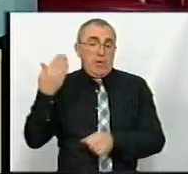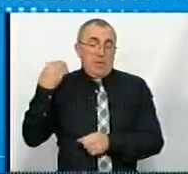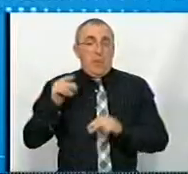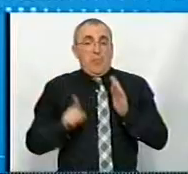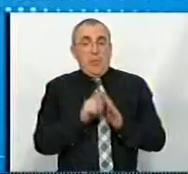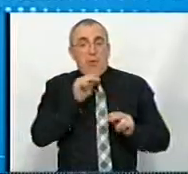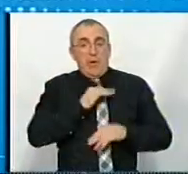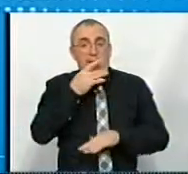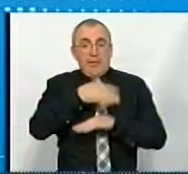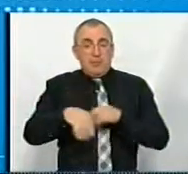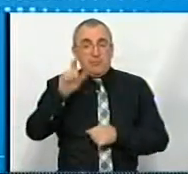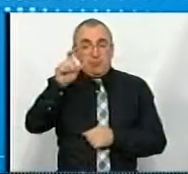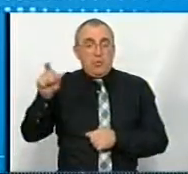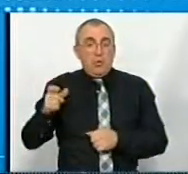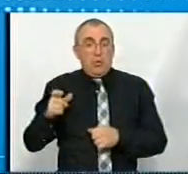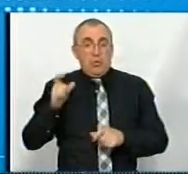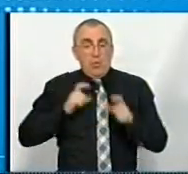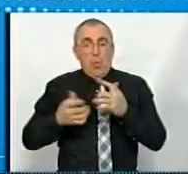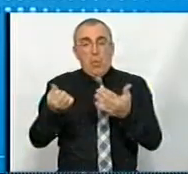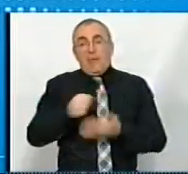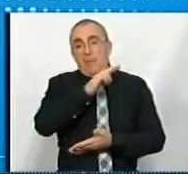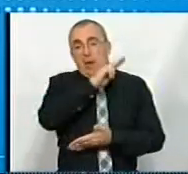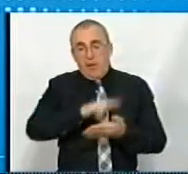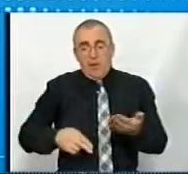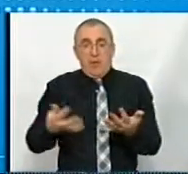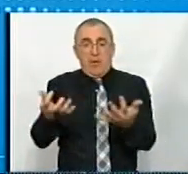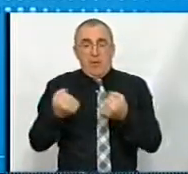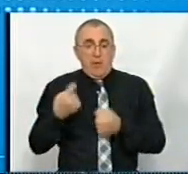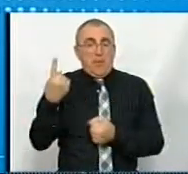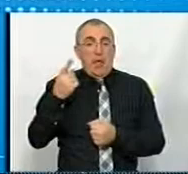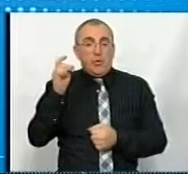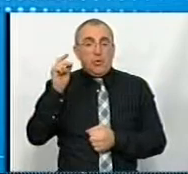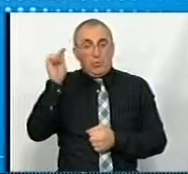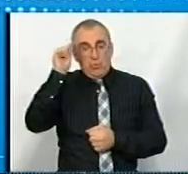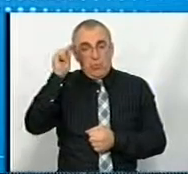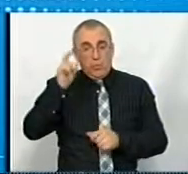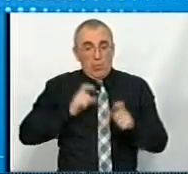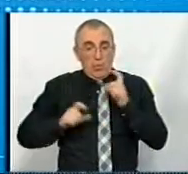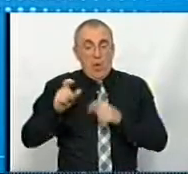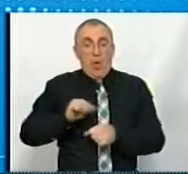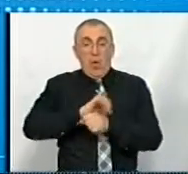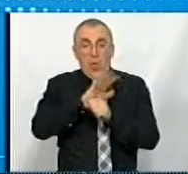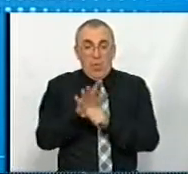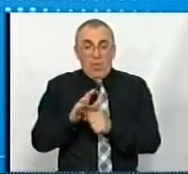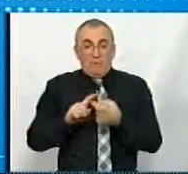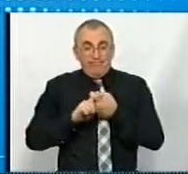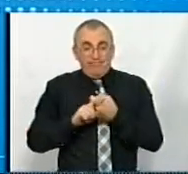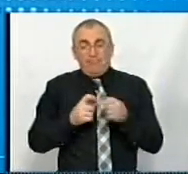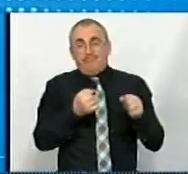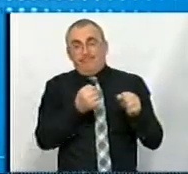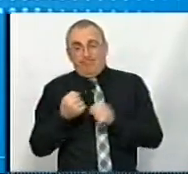працювати з іноземними студентами, ми отримали ліцензію, набрали перших студентів. На жаль, коронакриза трошки пригальмувала процес